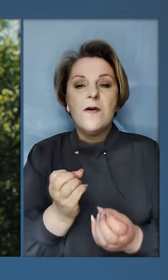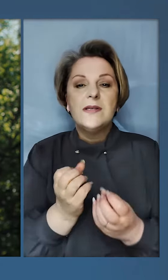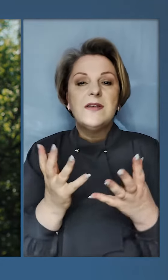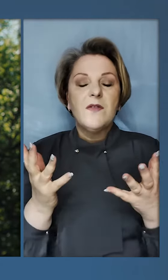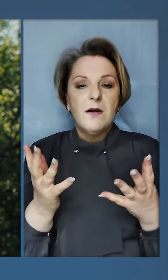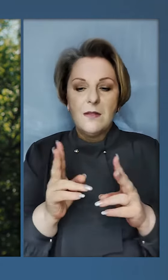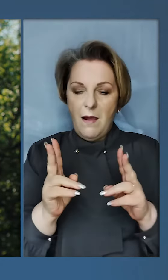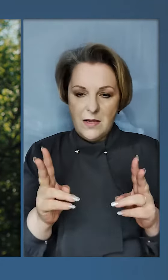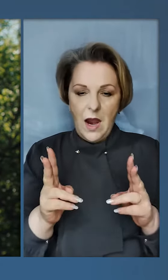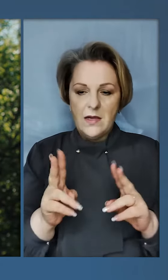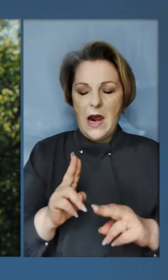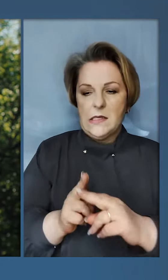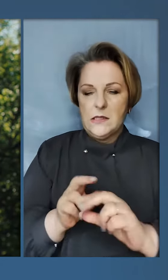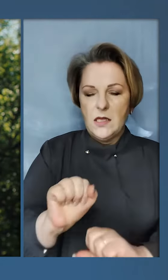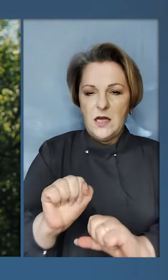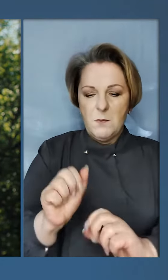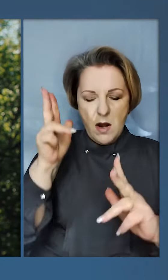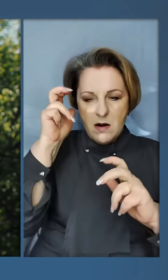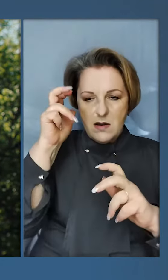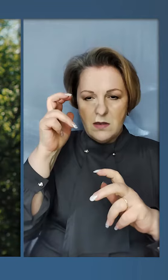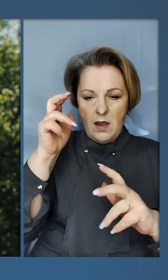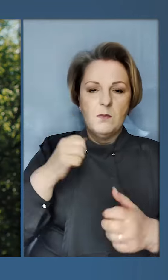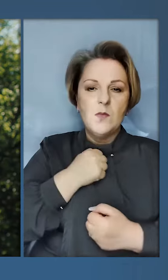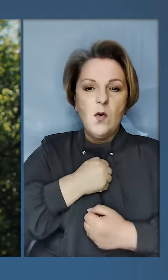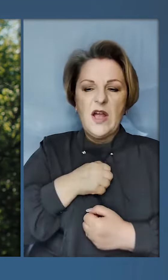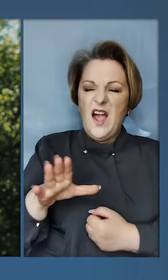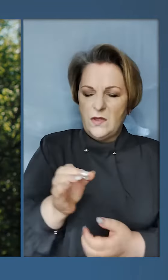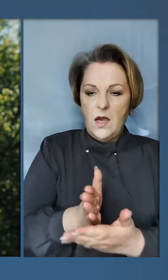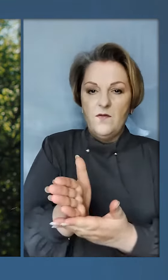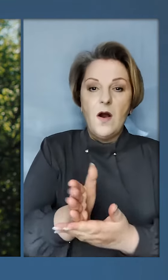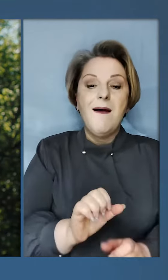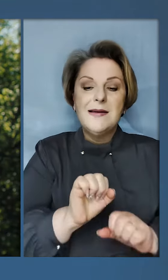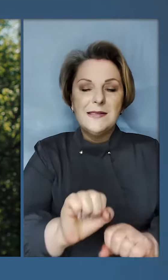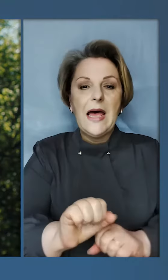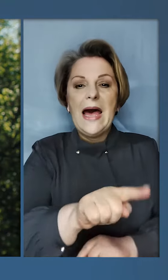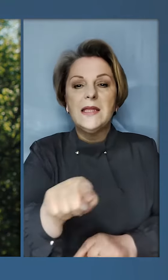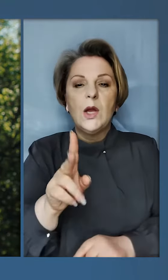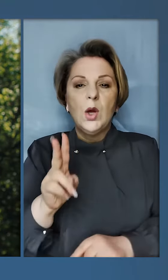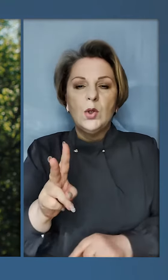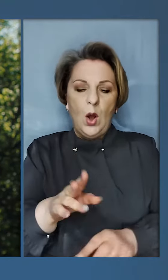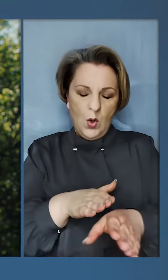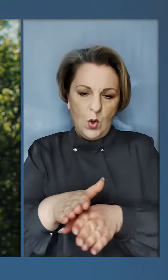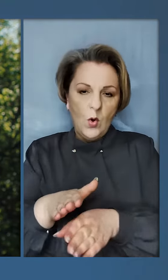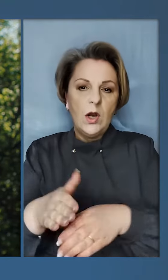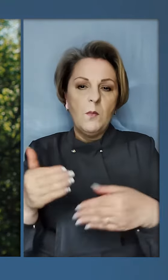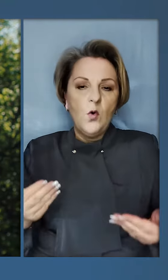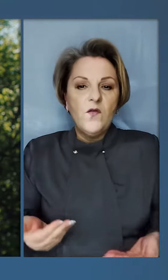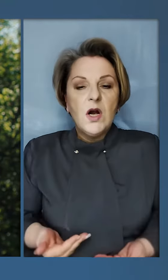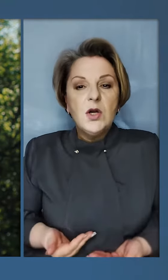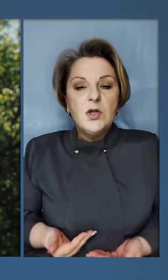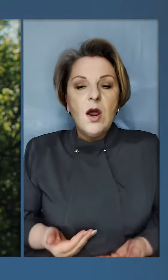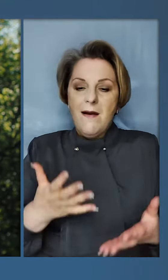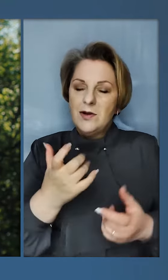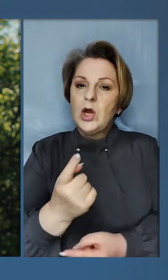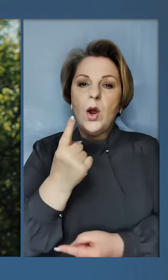світла, які стримують демонів на всіх напрямках. За тих, хто дотримується у